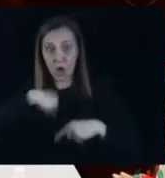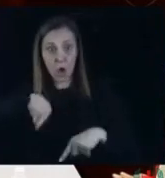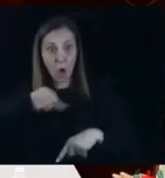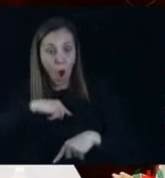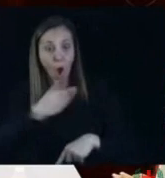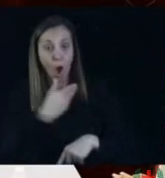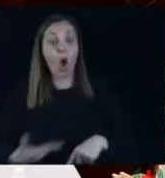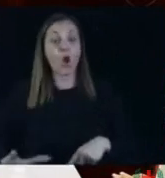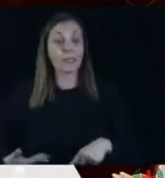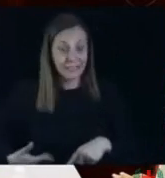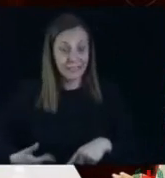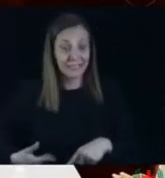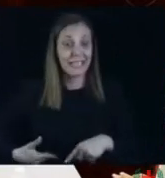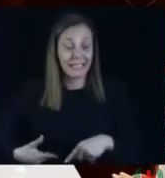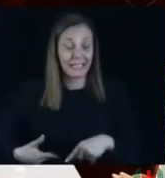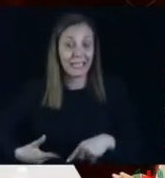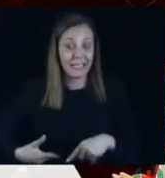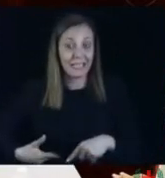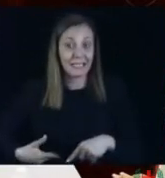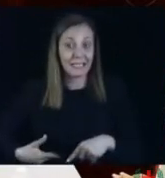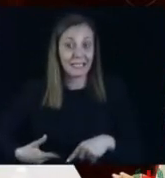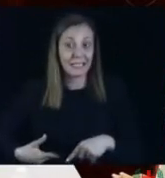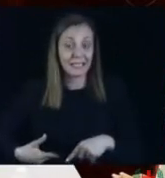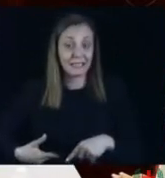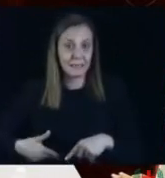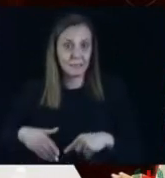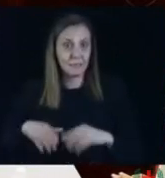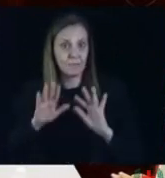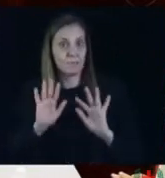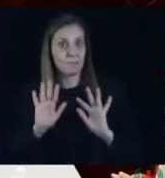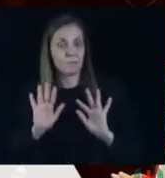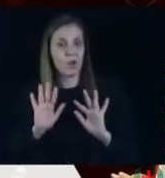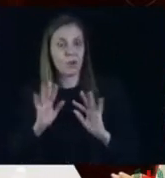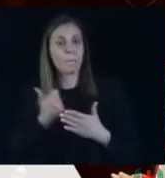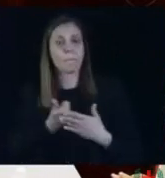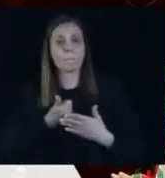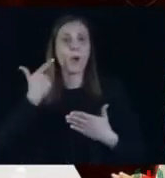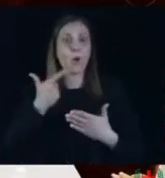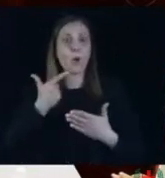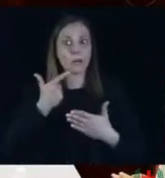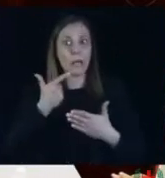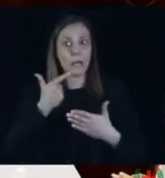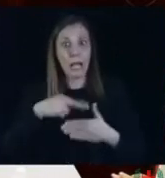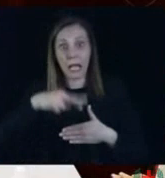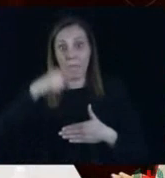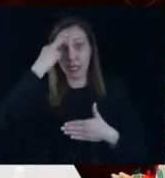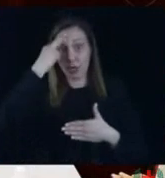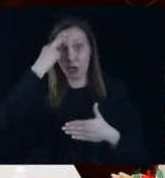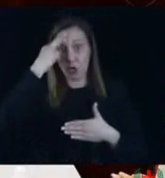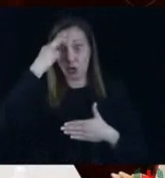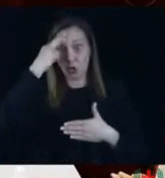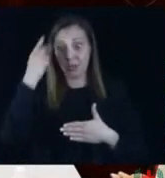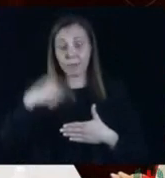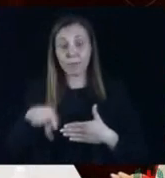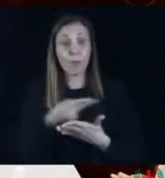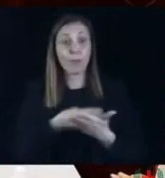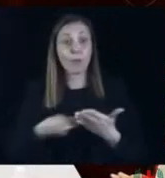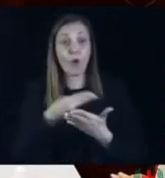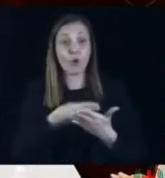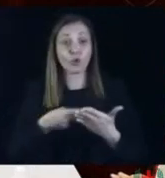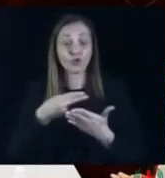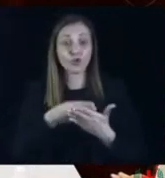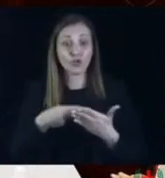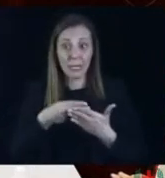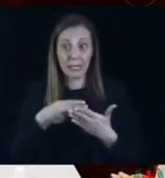che abbiamo avuto anche la forza, tenendo conto dell'importanza e della delicatezza della questione di questo progetto,